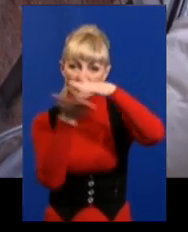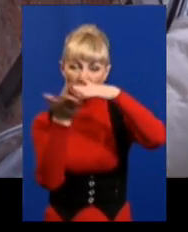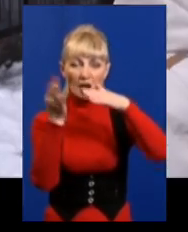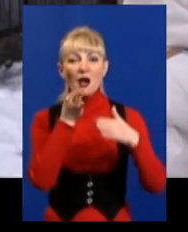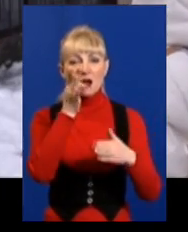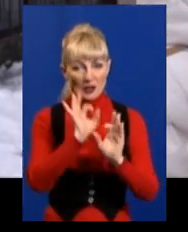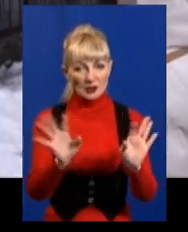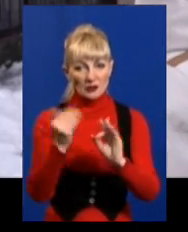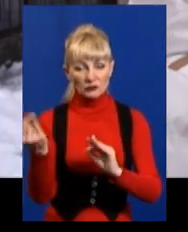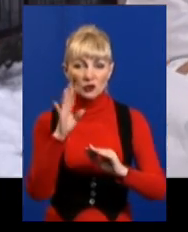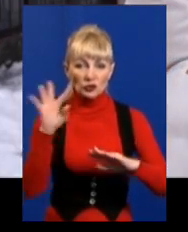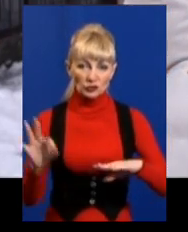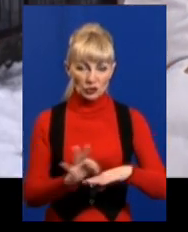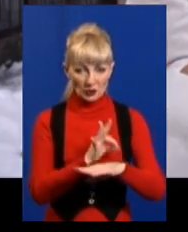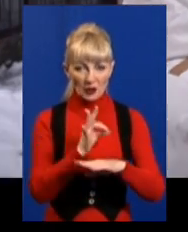Ольга.